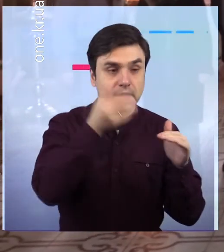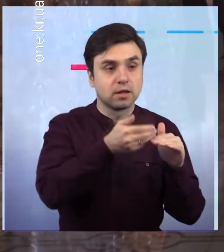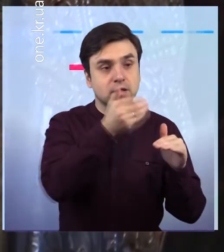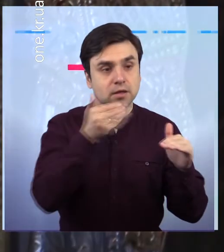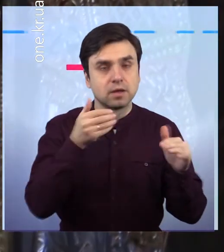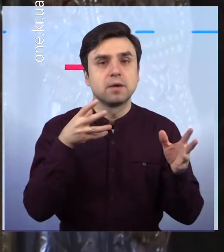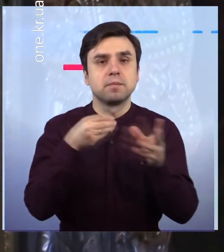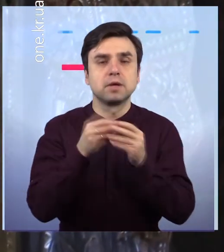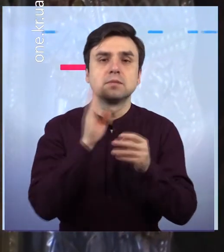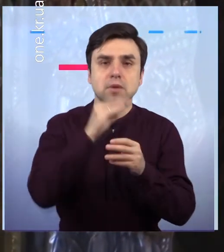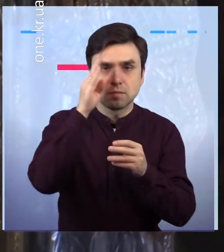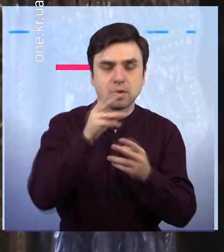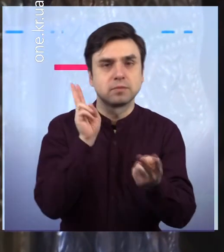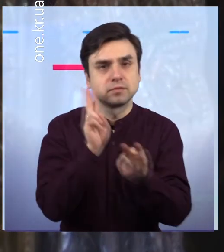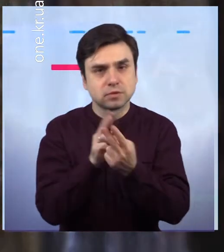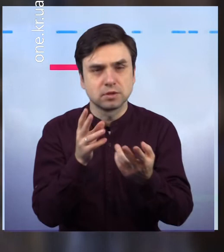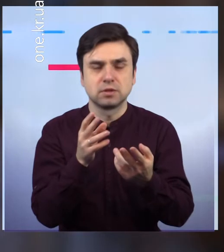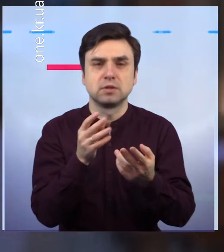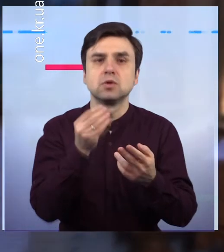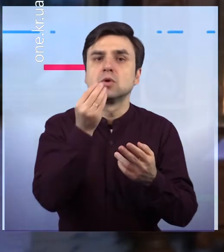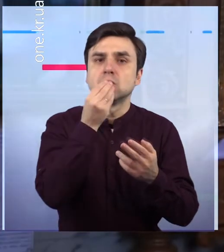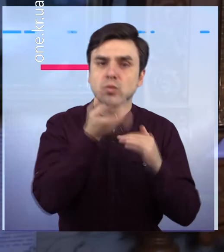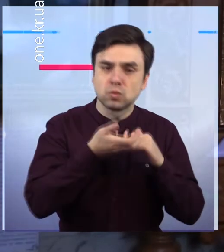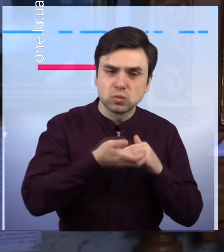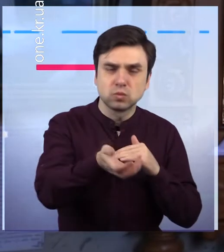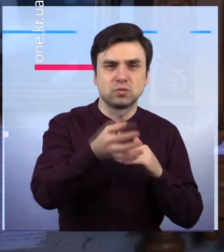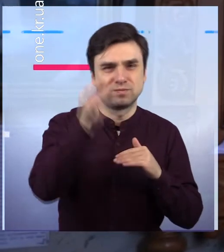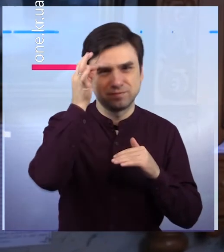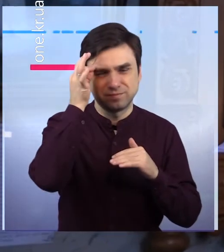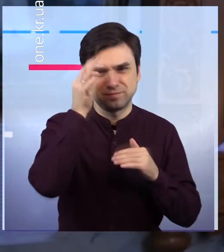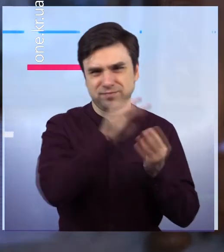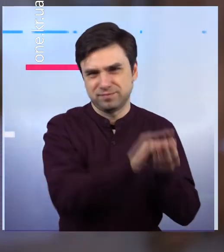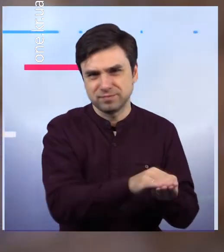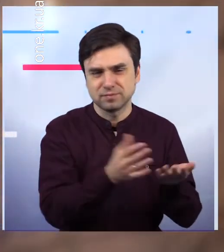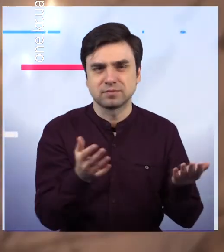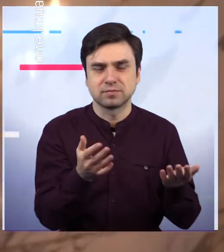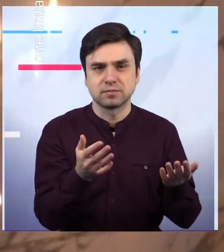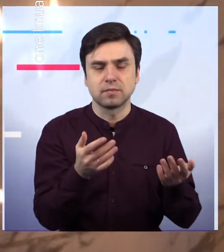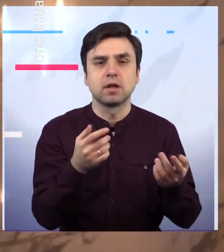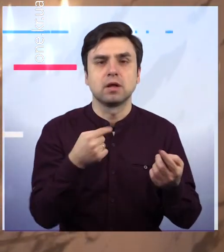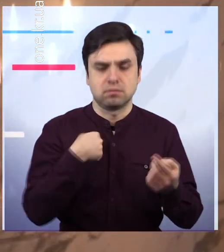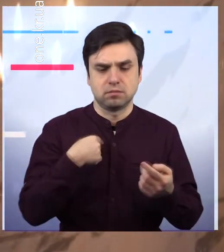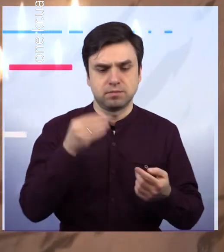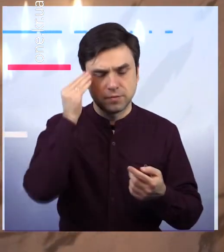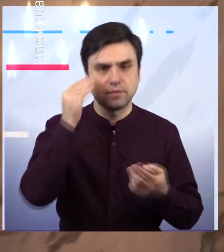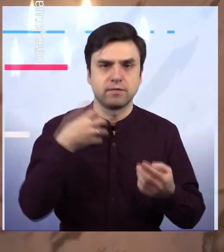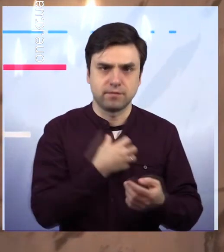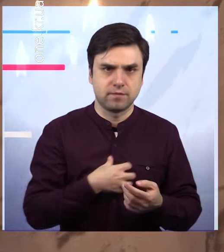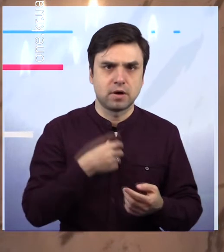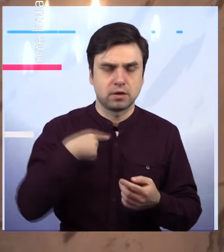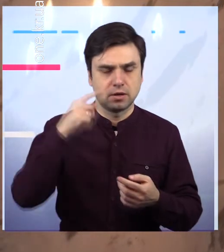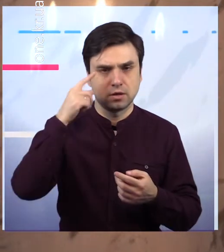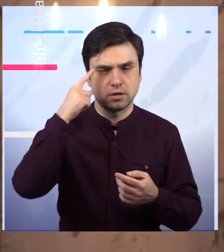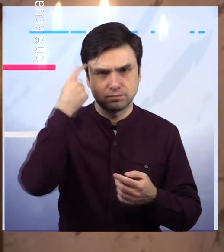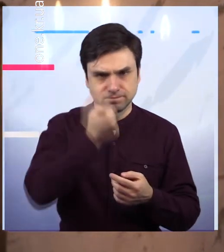кладовище та провели поминальний обід. В пам'ять про полеглих афганців на далекій чужій землі. Олександр Фефілатів, Андрій Яковлєв,